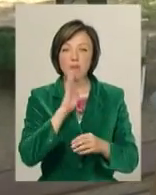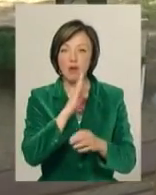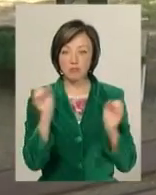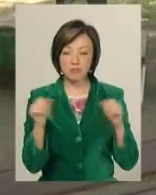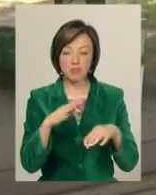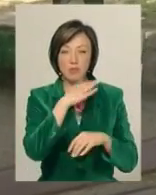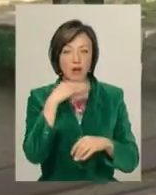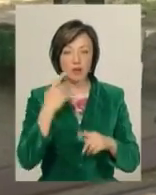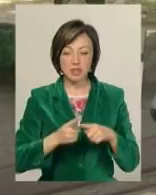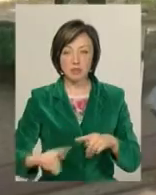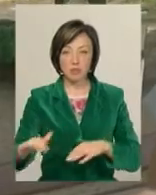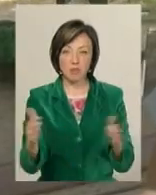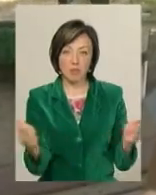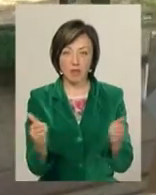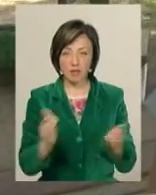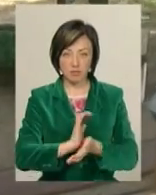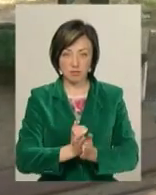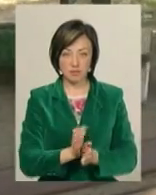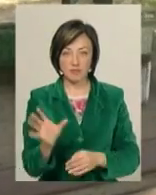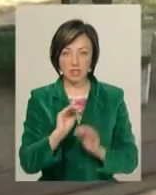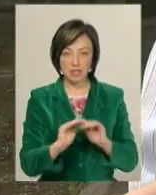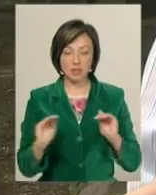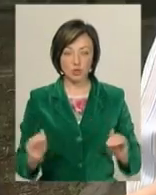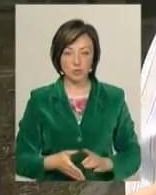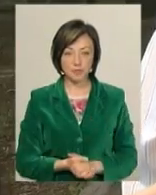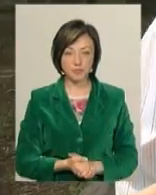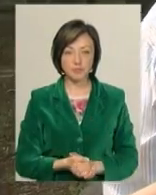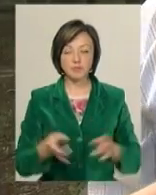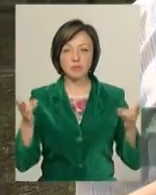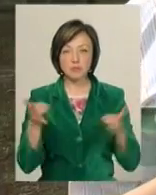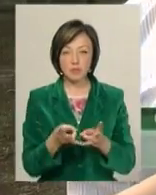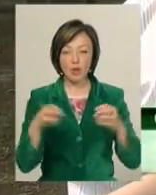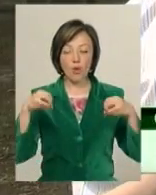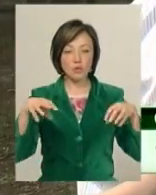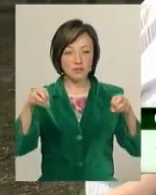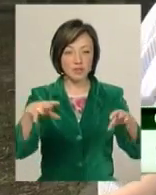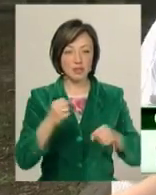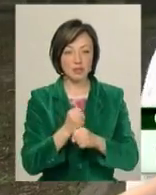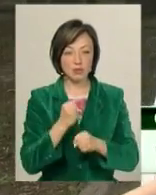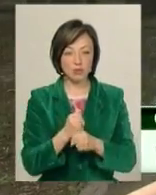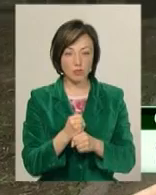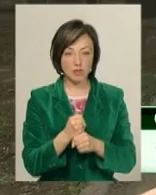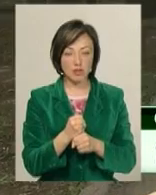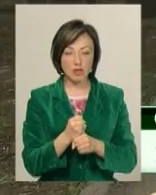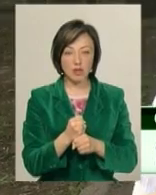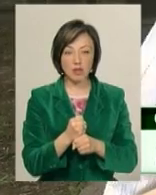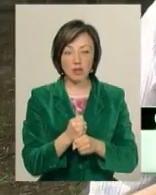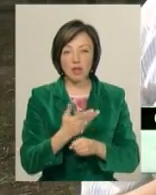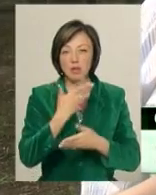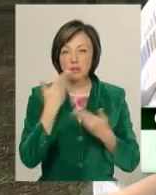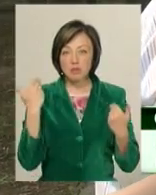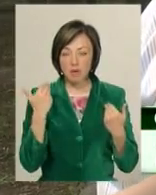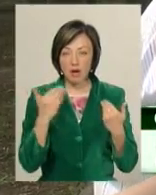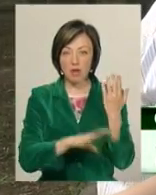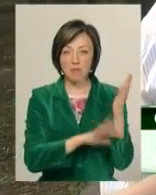-дуже багато. І ця площадка така невеличка, не вміщує всіх діток. Треба, звісно, освітлення нам зробити. Немає спорку освітлення,